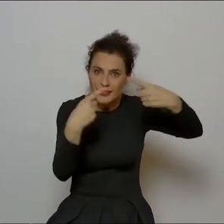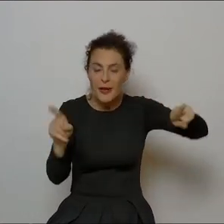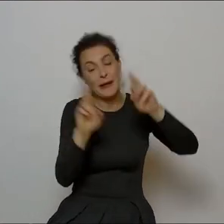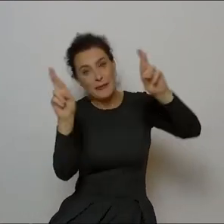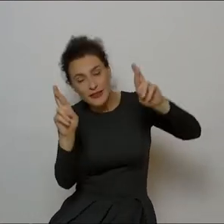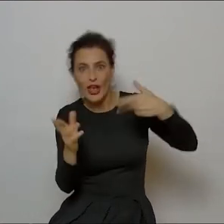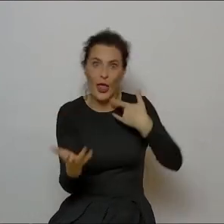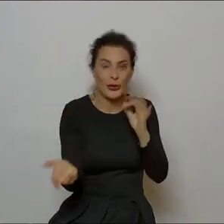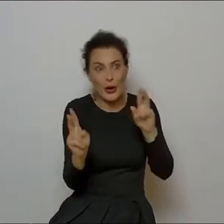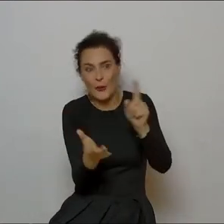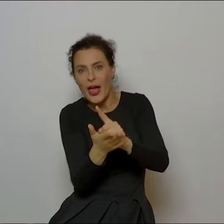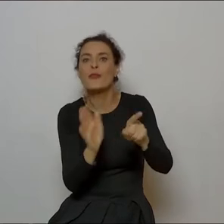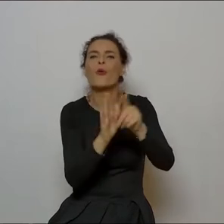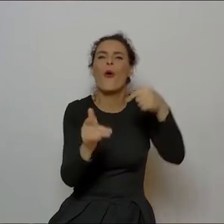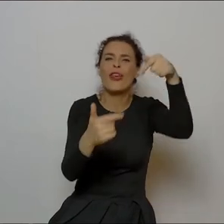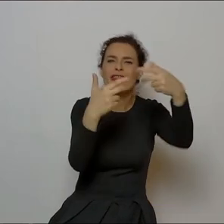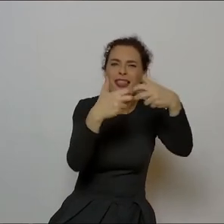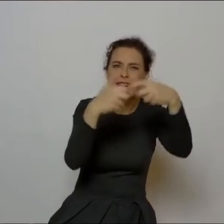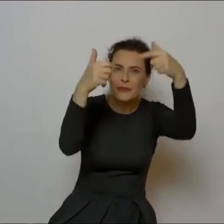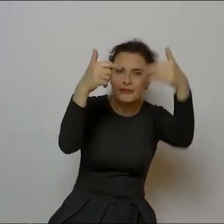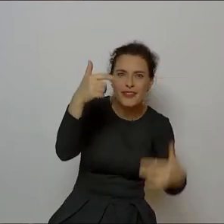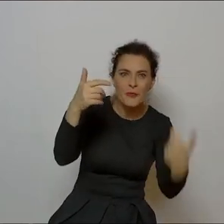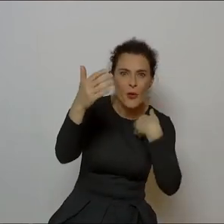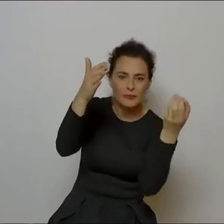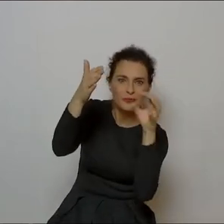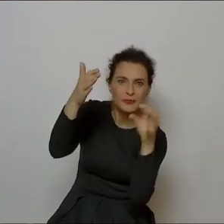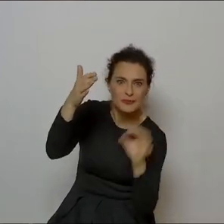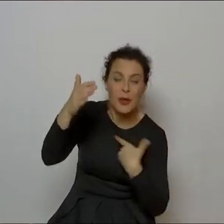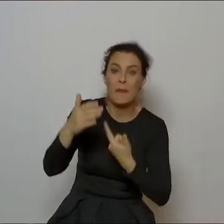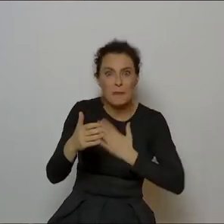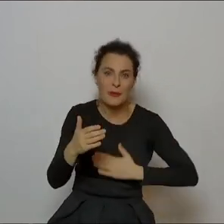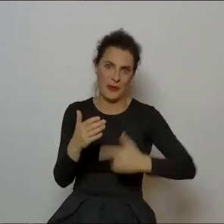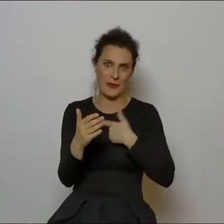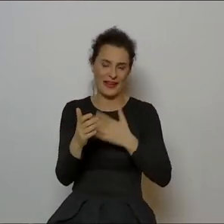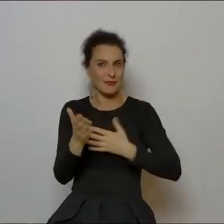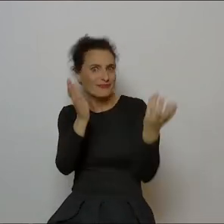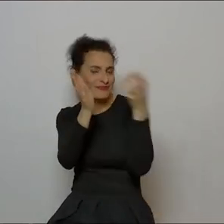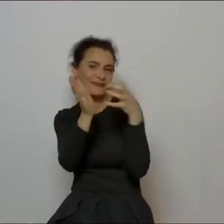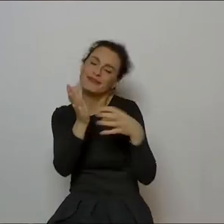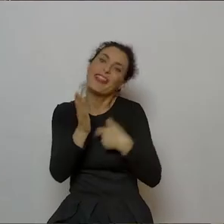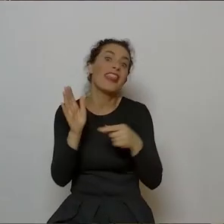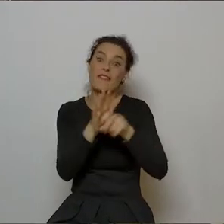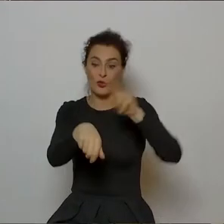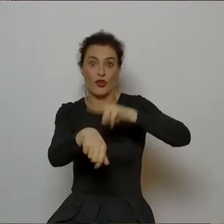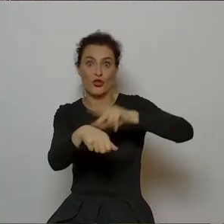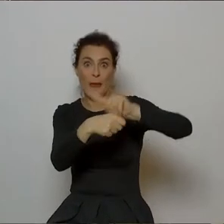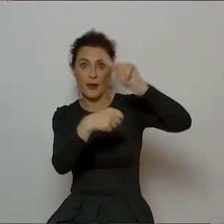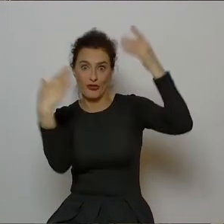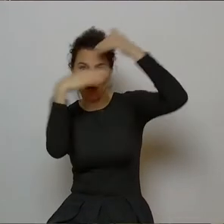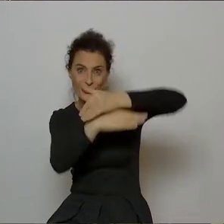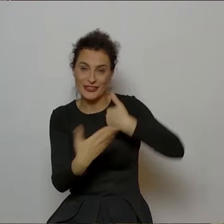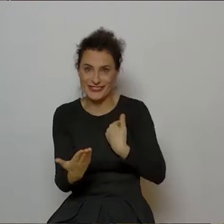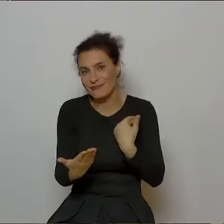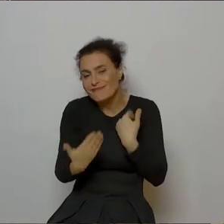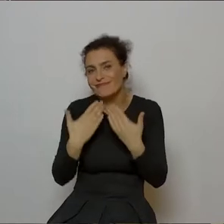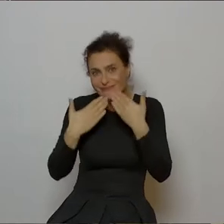patrząc po opiniach w internecie i tym, że w zasadzie do pierwszej w nocy miłe komentarze spływały, także bardzo się cieszę. I dziękuję raz jeszcze